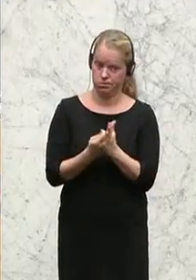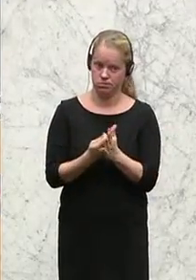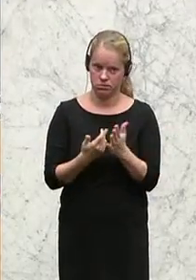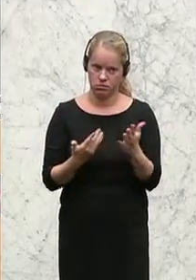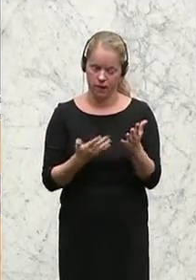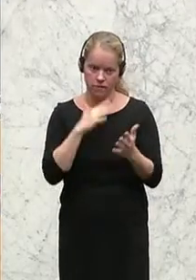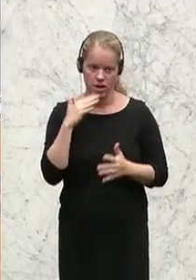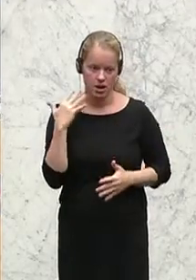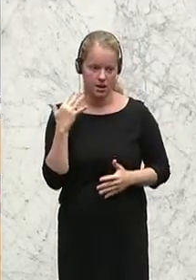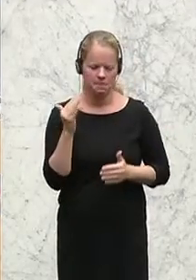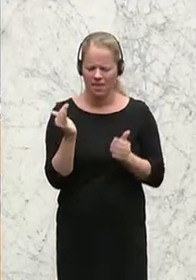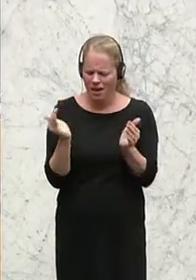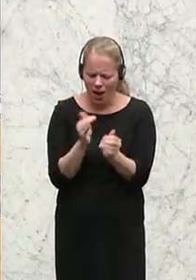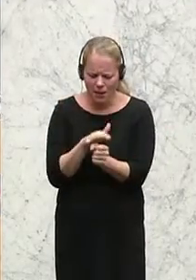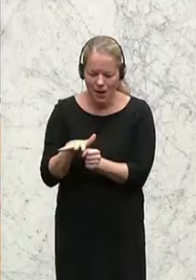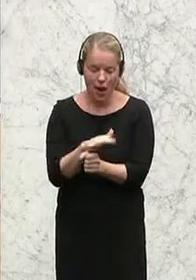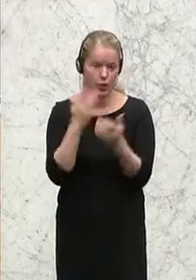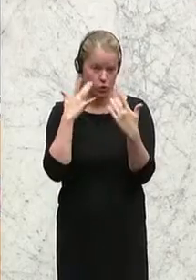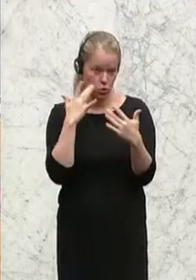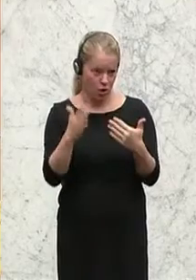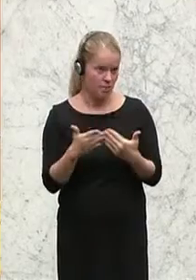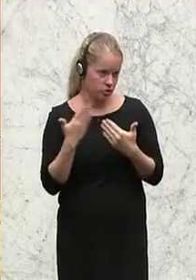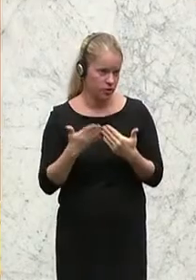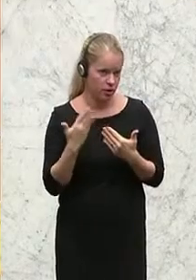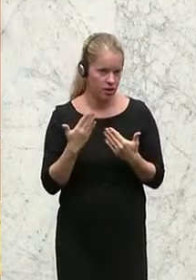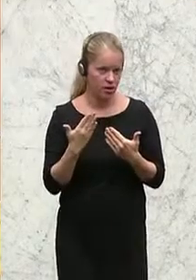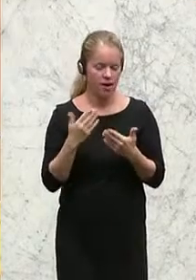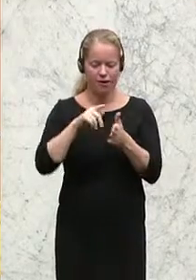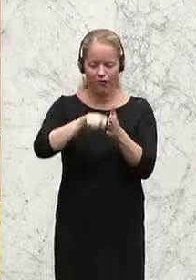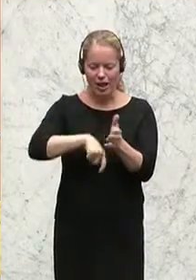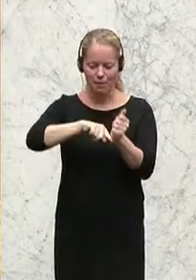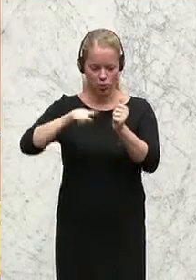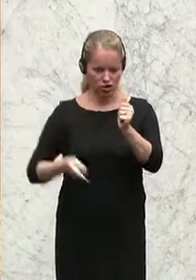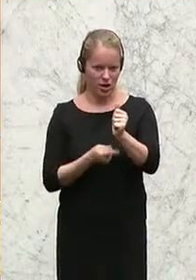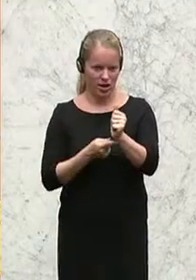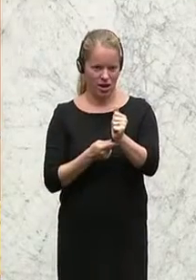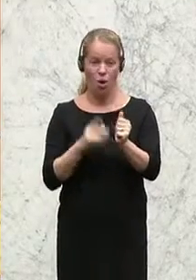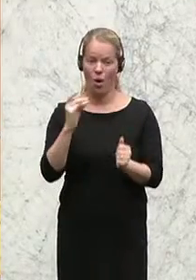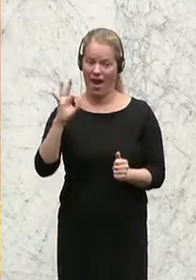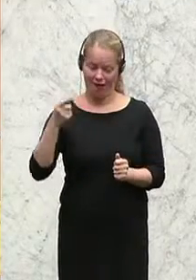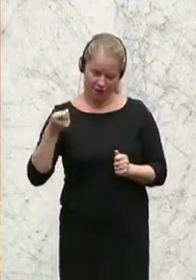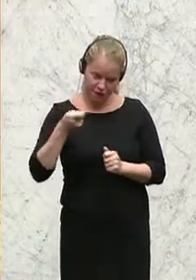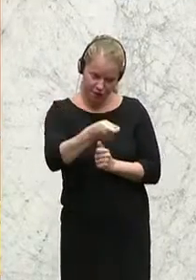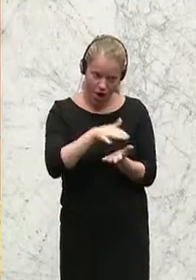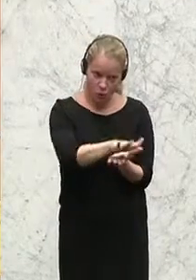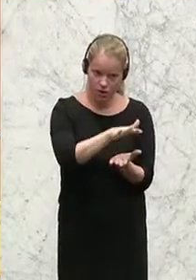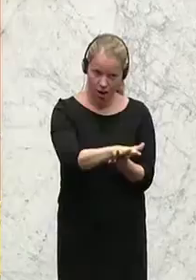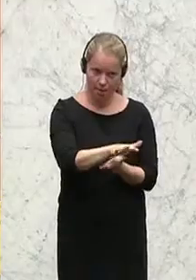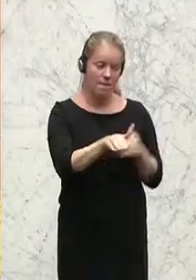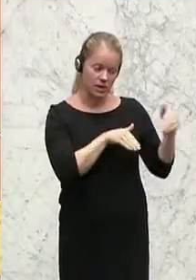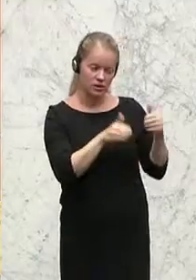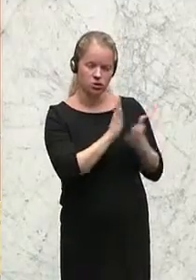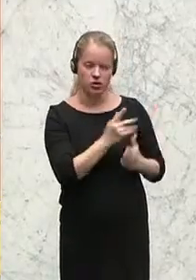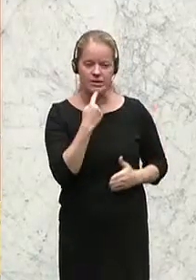jetzt nur mal durch einen kleinen Bereich der Kultur. Das Filmbudget, der ORF ausgibt, der Minister hat es ja auch schon gesagt,